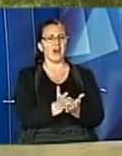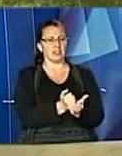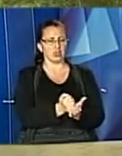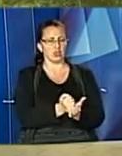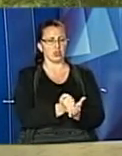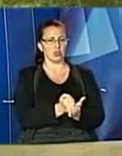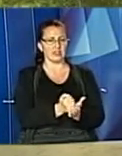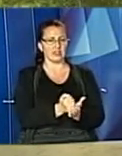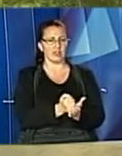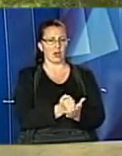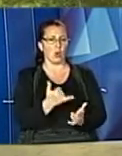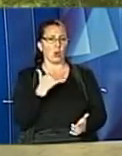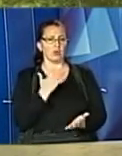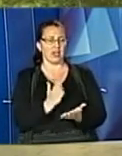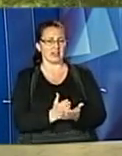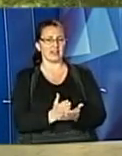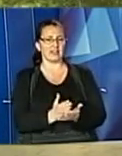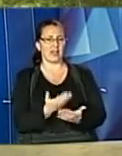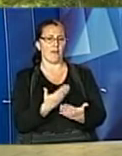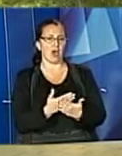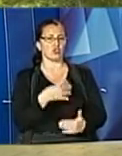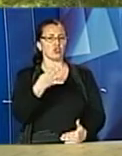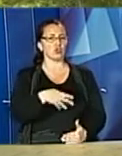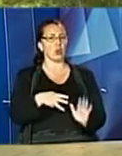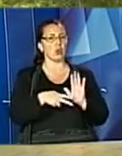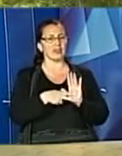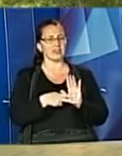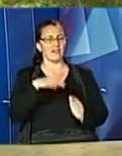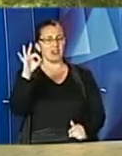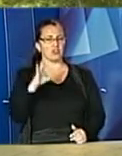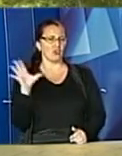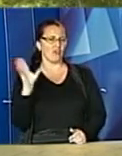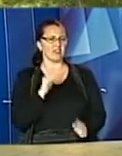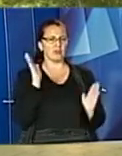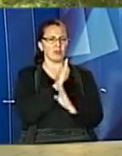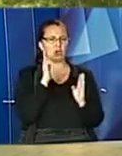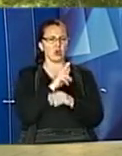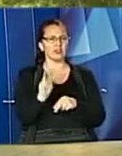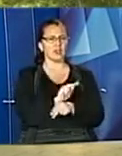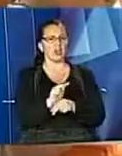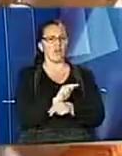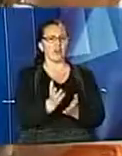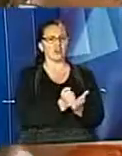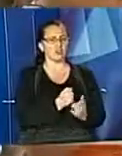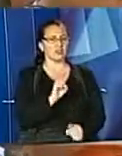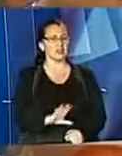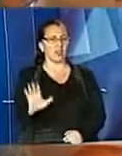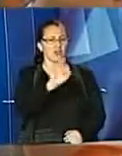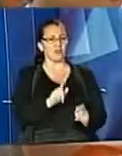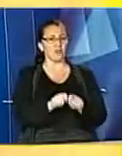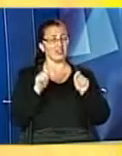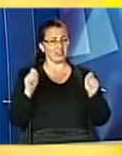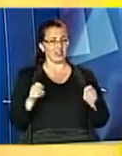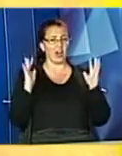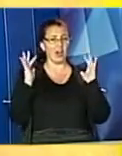В нас засереджено майже 47% всіх природних лікувальних ресурсів Європи. Відтривали алею